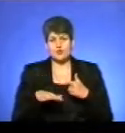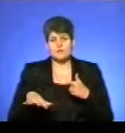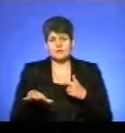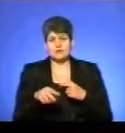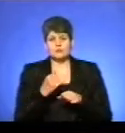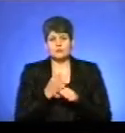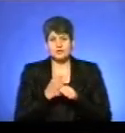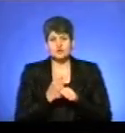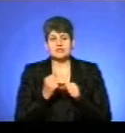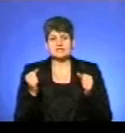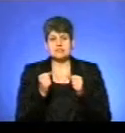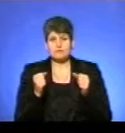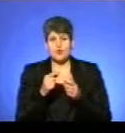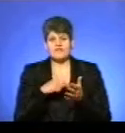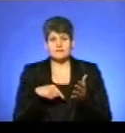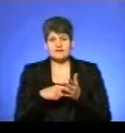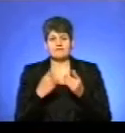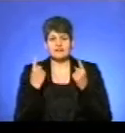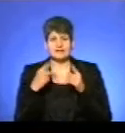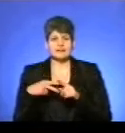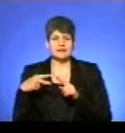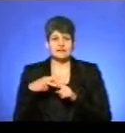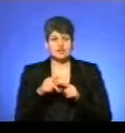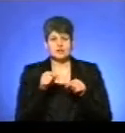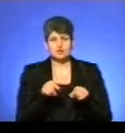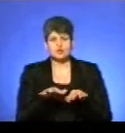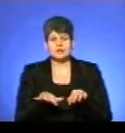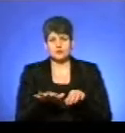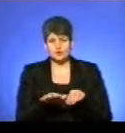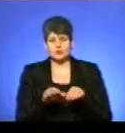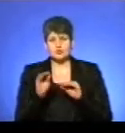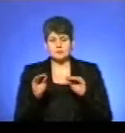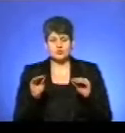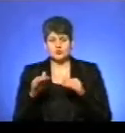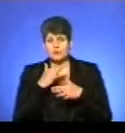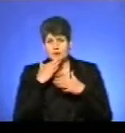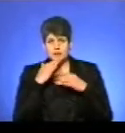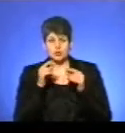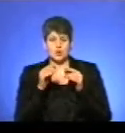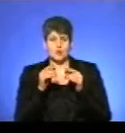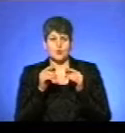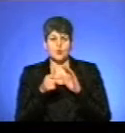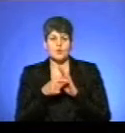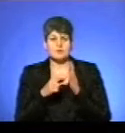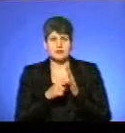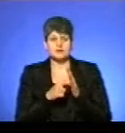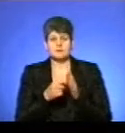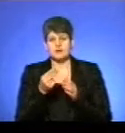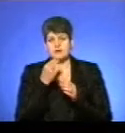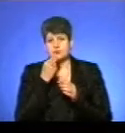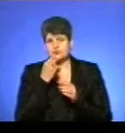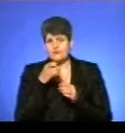працює зимове містечко. Велике навантаження на цю територію, розміщено багато об'єктів і громадського харчування,